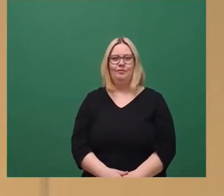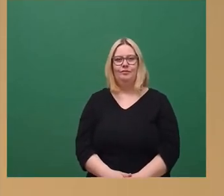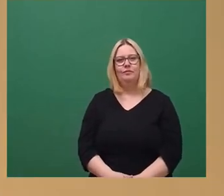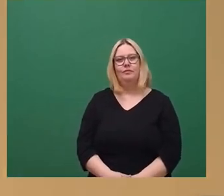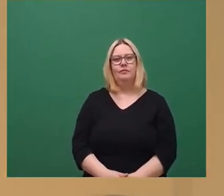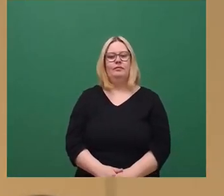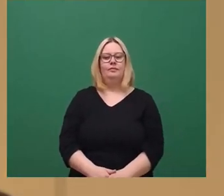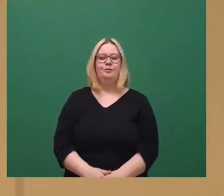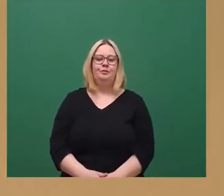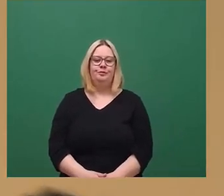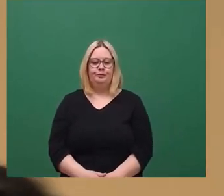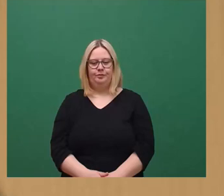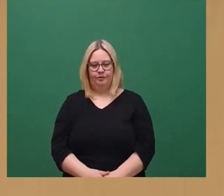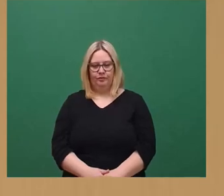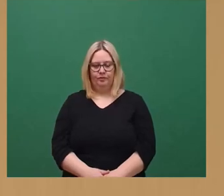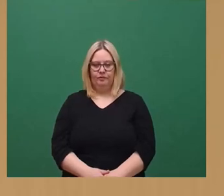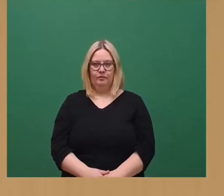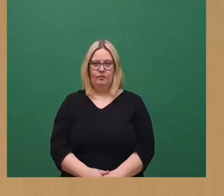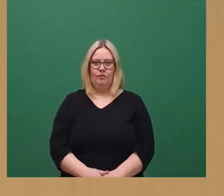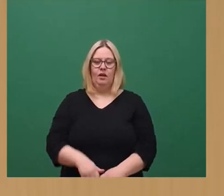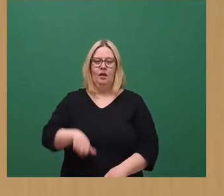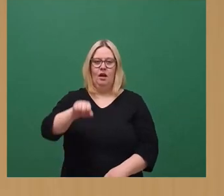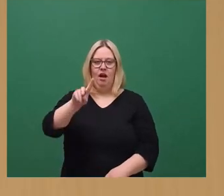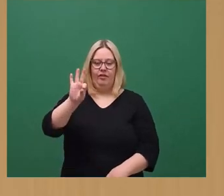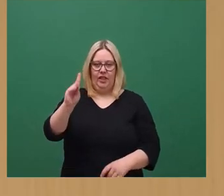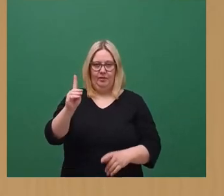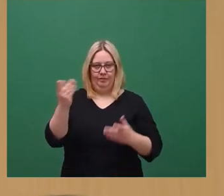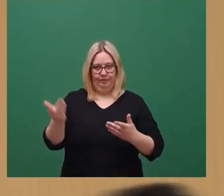Wir setzen fort mit der AfD-Fraktion. Herr Braun.